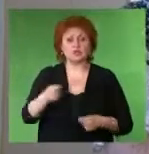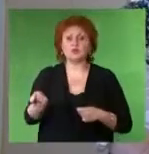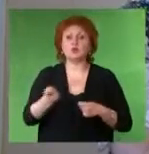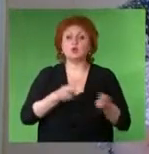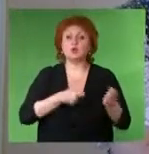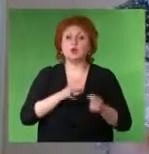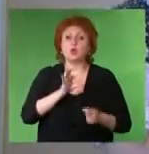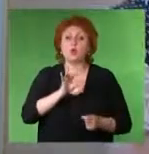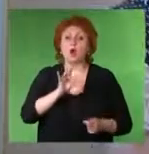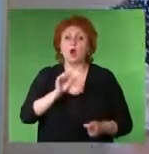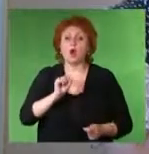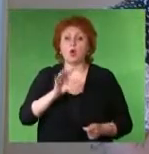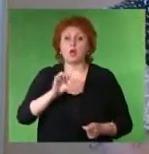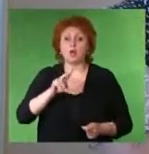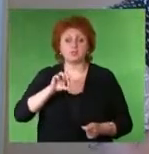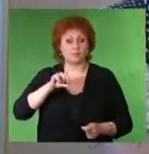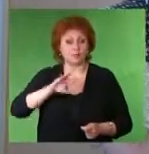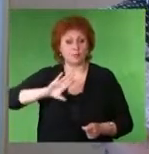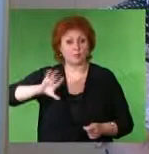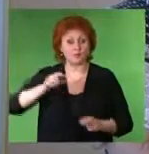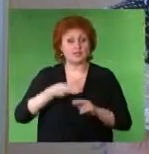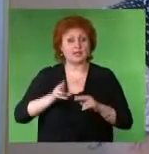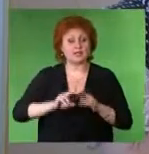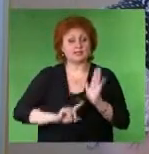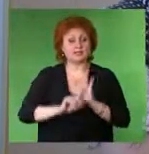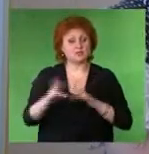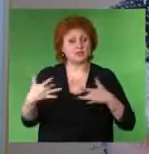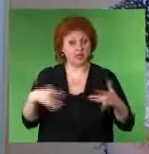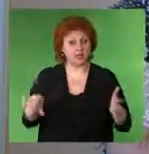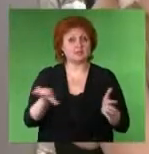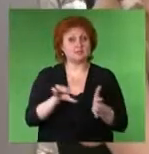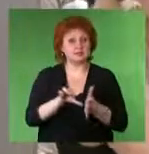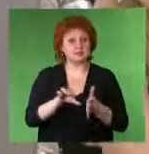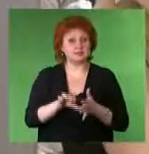руководство ОАО «Газпром» После официальной части начался концерт